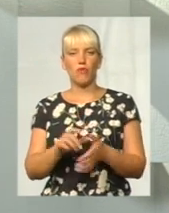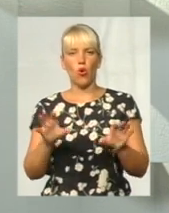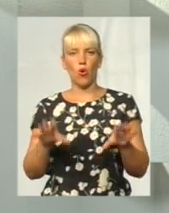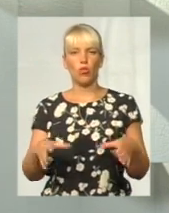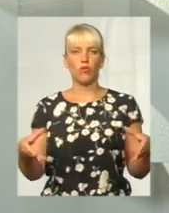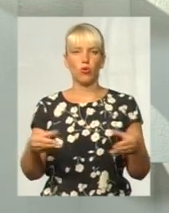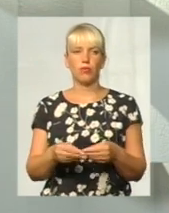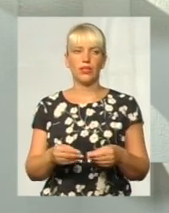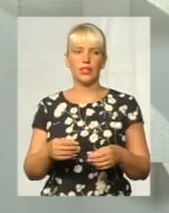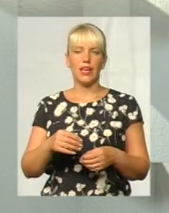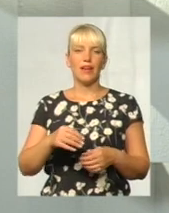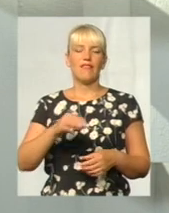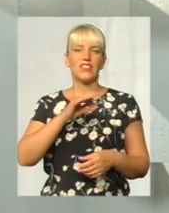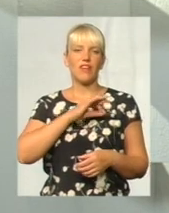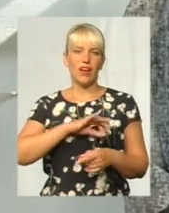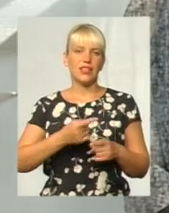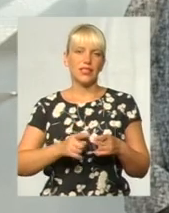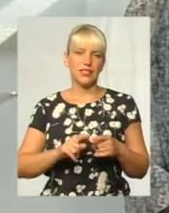кооперативу вживати відповідних заходів.